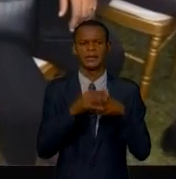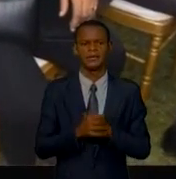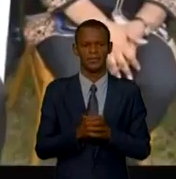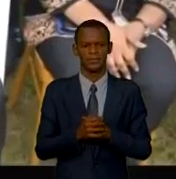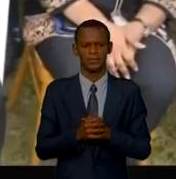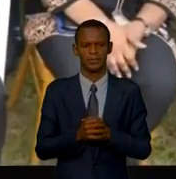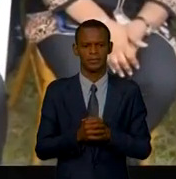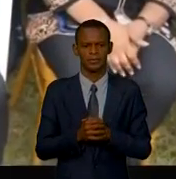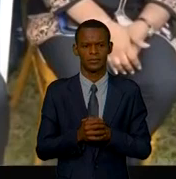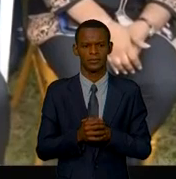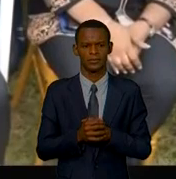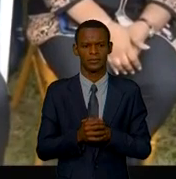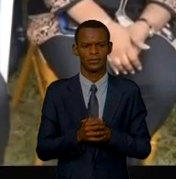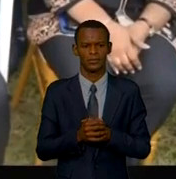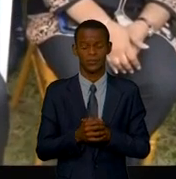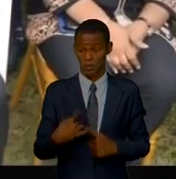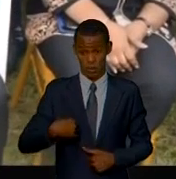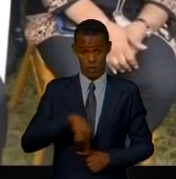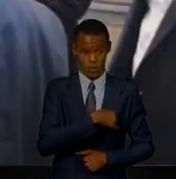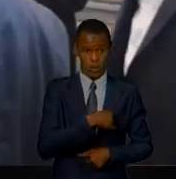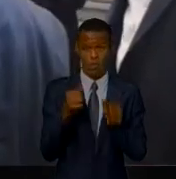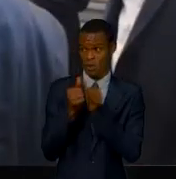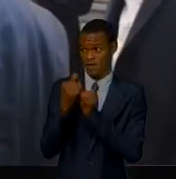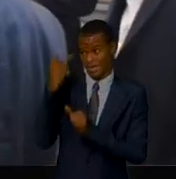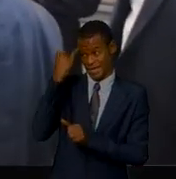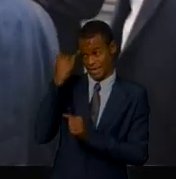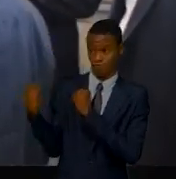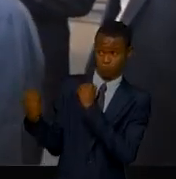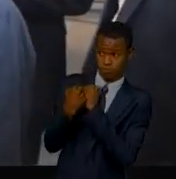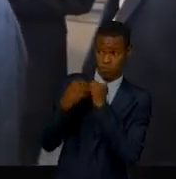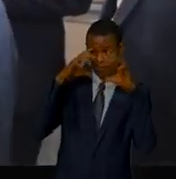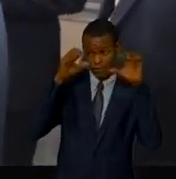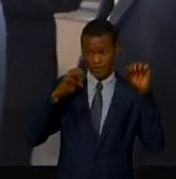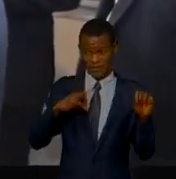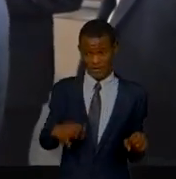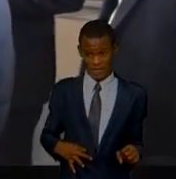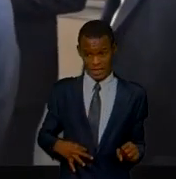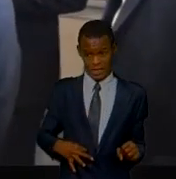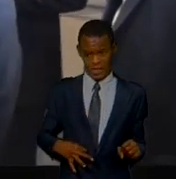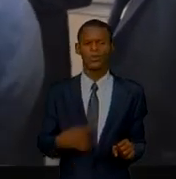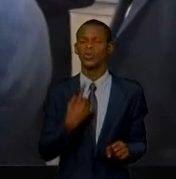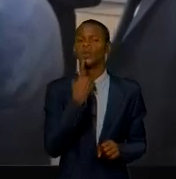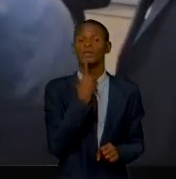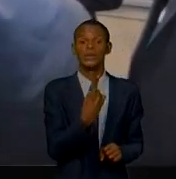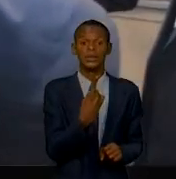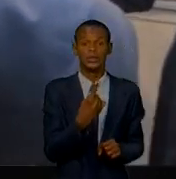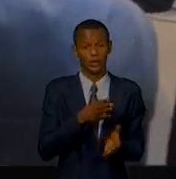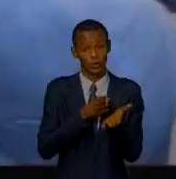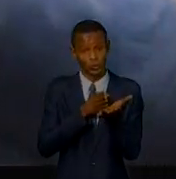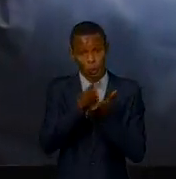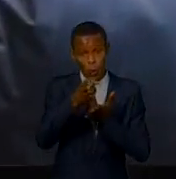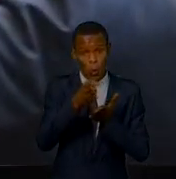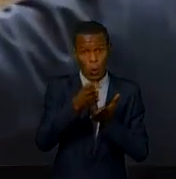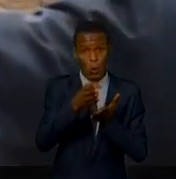l'État, nous avons dit que notre pays, c'est un pays ouvert. Le droit à l'information, c'est un droit total. Donc, il n a pas à